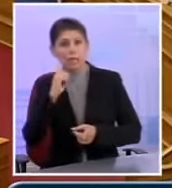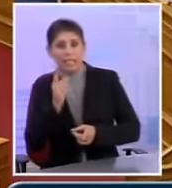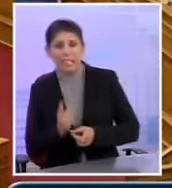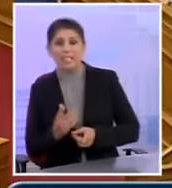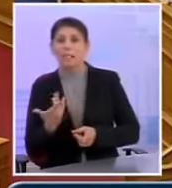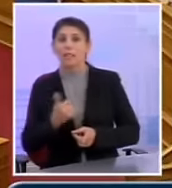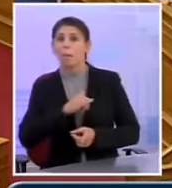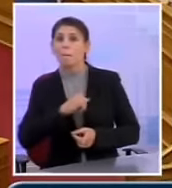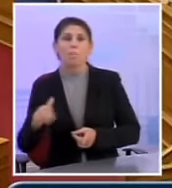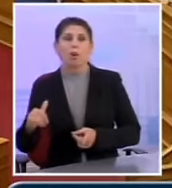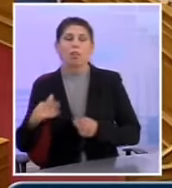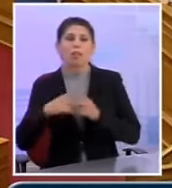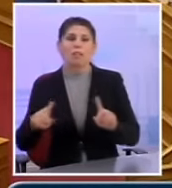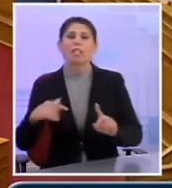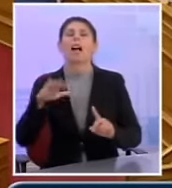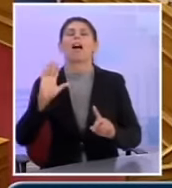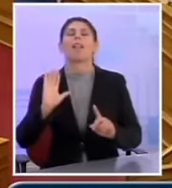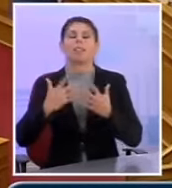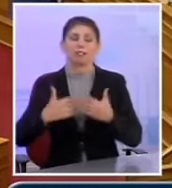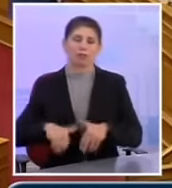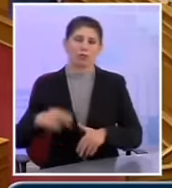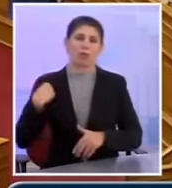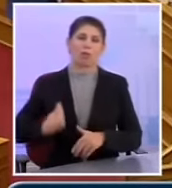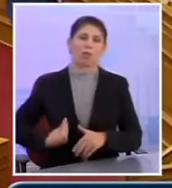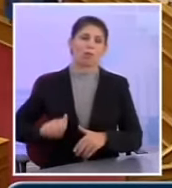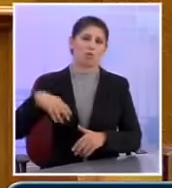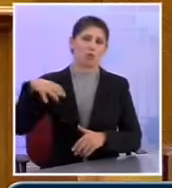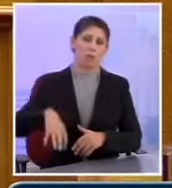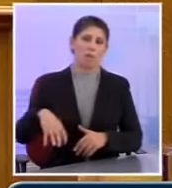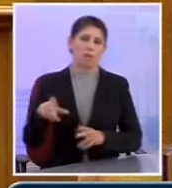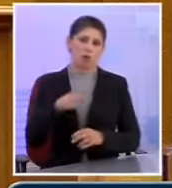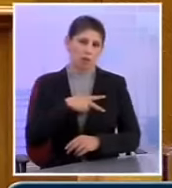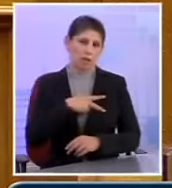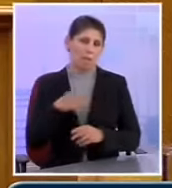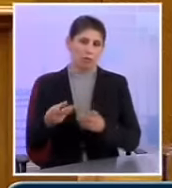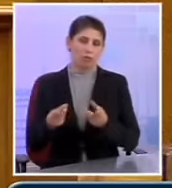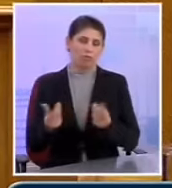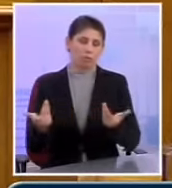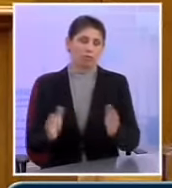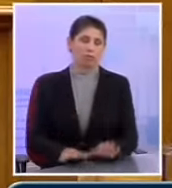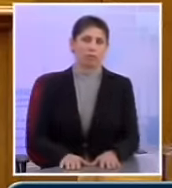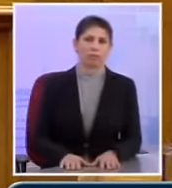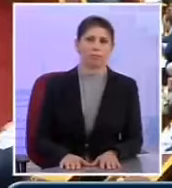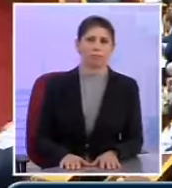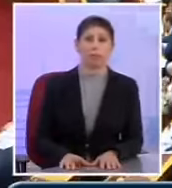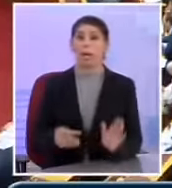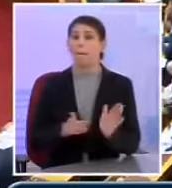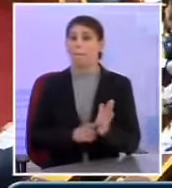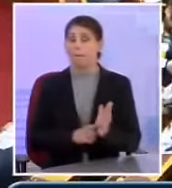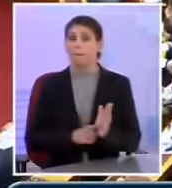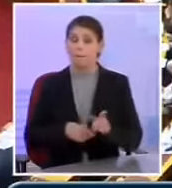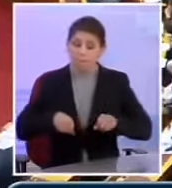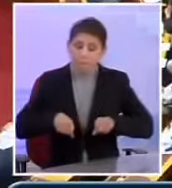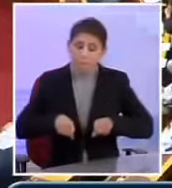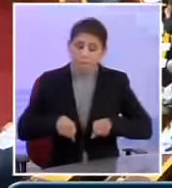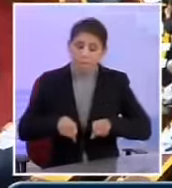Γιατί ποτέ αλλιώς δεν θα λειτουργήσει ο δημόσιος τομέας σε αυτή τη χώρα. Πρέπει να πάμε μαζί